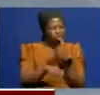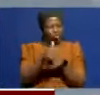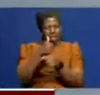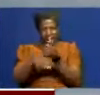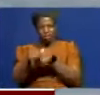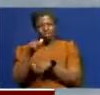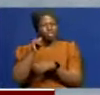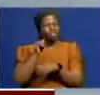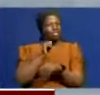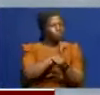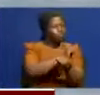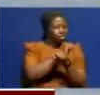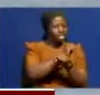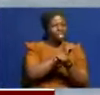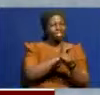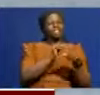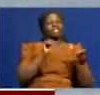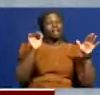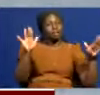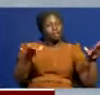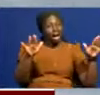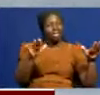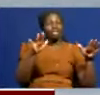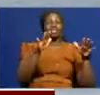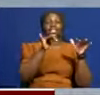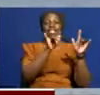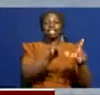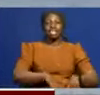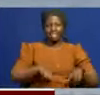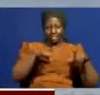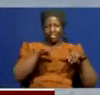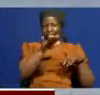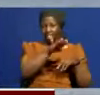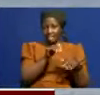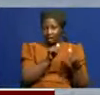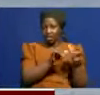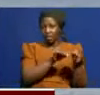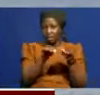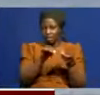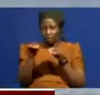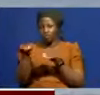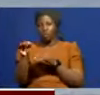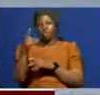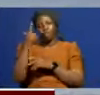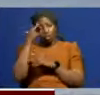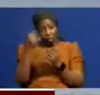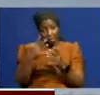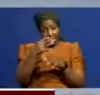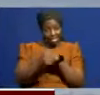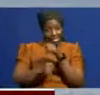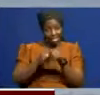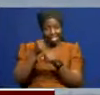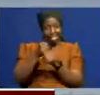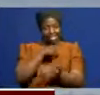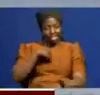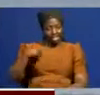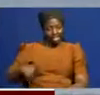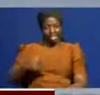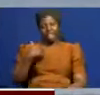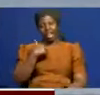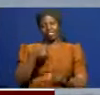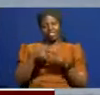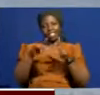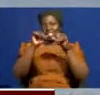makazi ya ndege wanao hamahama. Kwa miaka mingi, china imeanzisha mtandao wa ulinzi wa